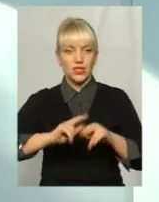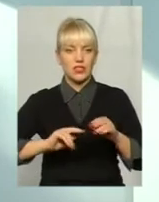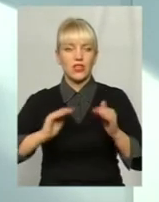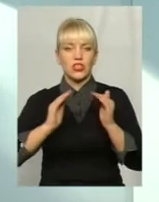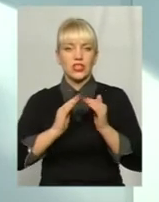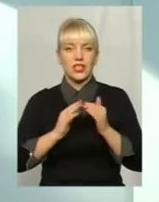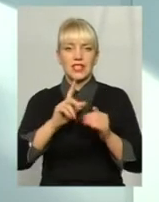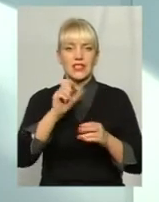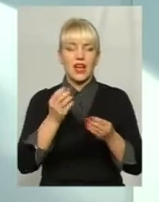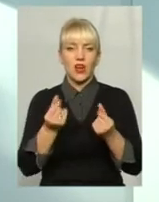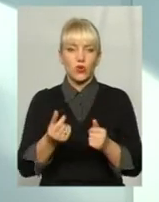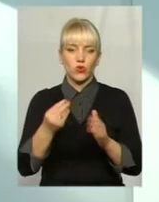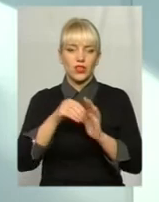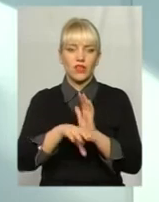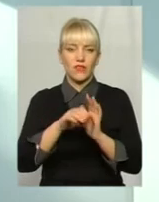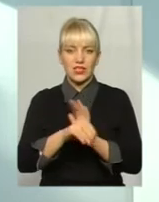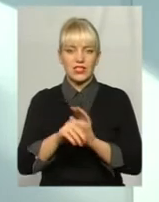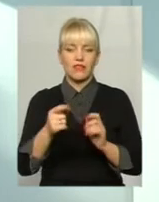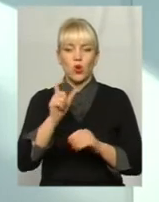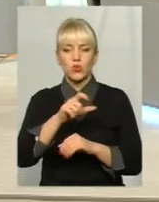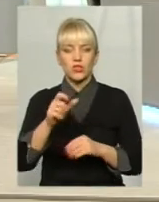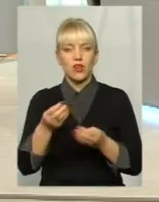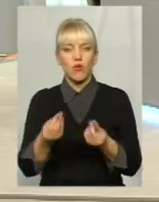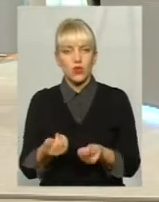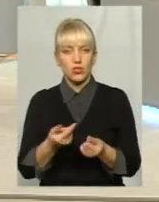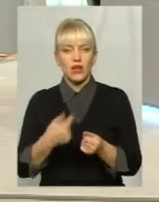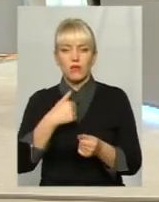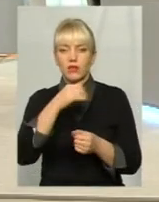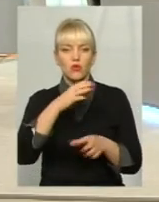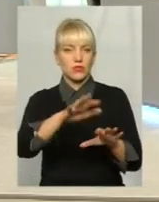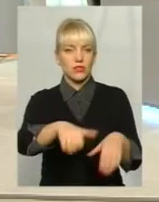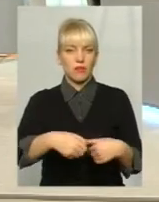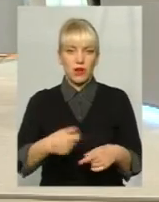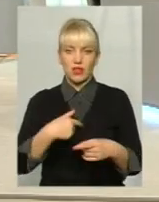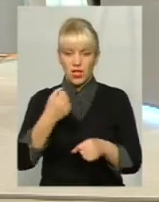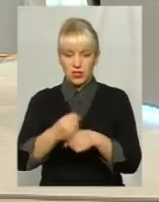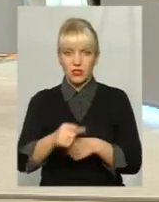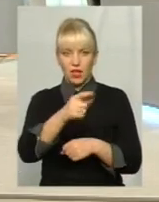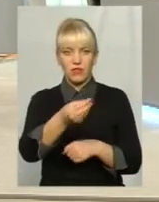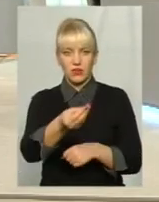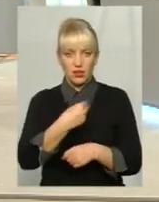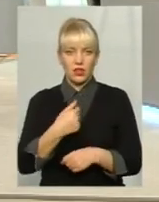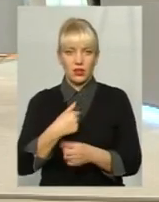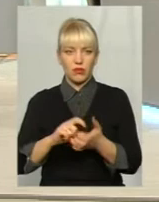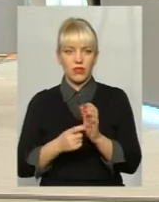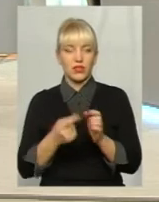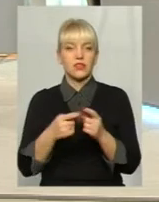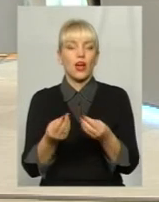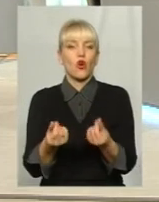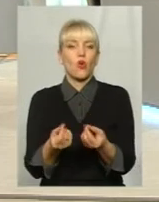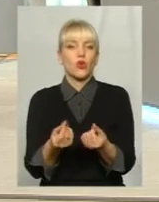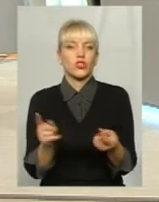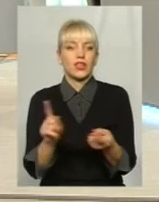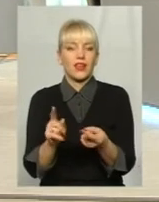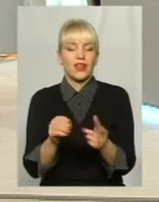людських коштів. Такого ми не можемо забрати. Але, щоб заставити забудовника, що він нам віддавав це житло. Бо це кошти, які